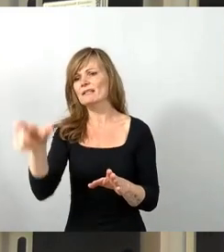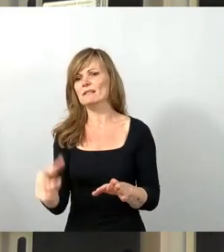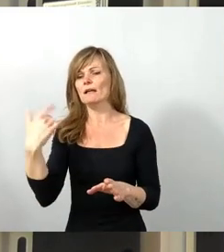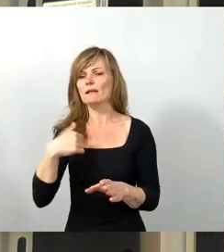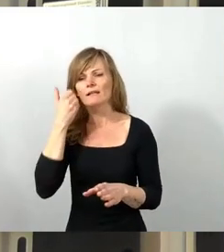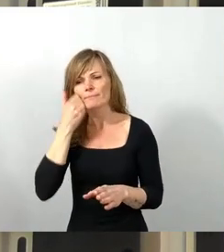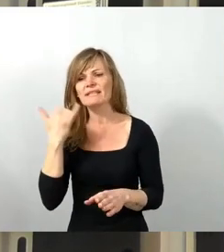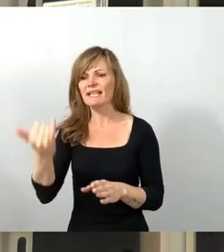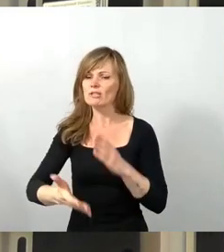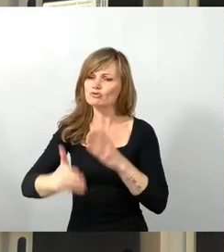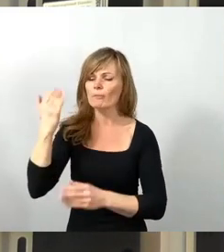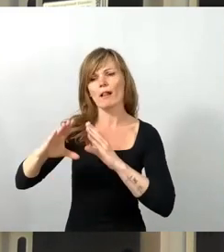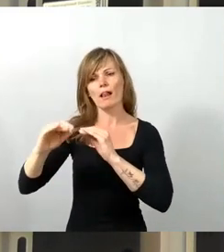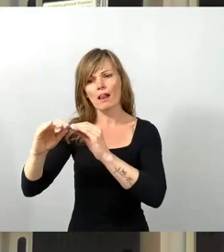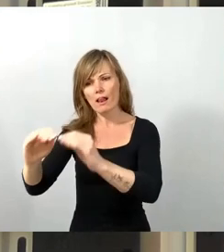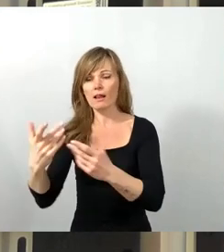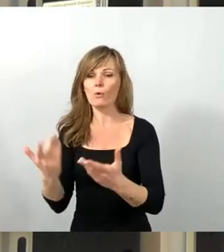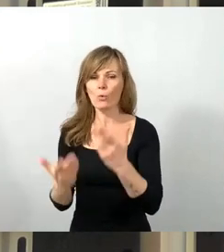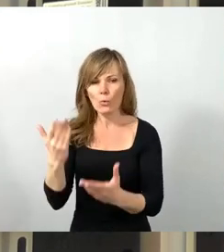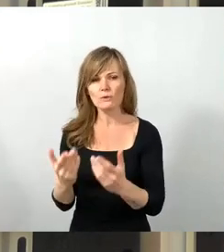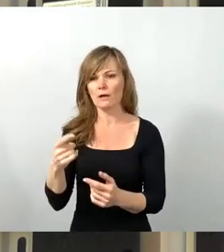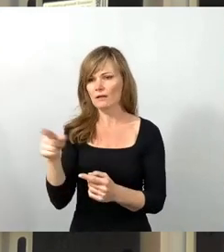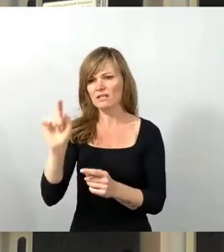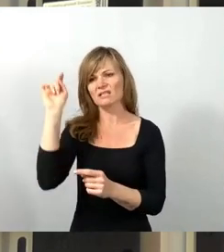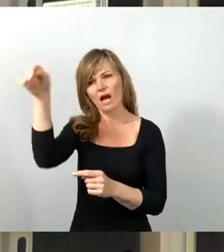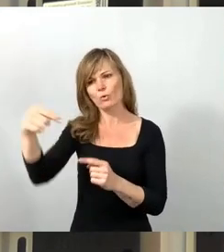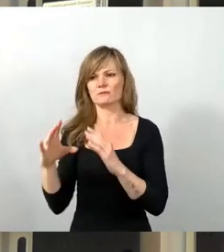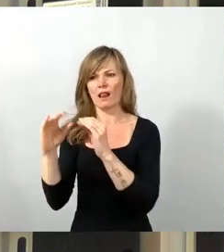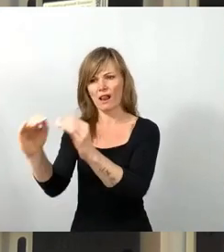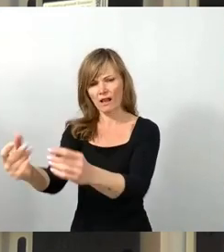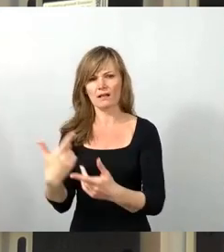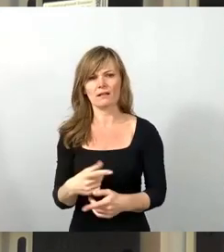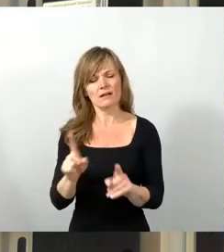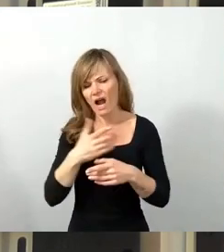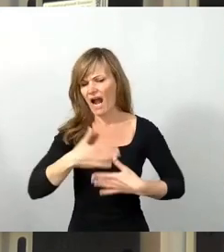eingestellt oder ja, unterhaltet euch draußen. Das ist wirklich unangenehm.